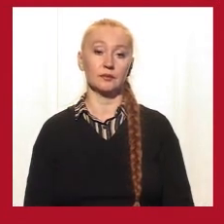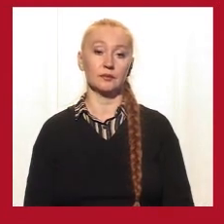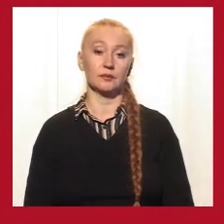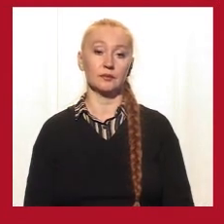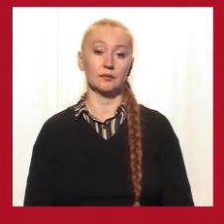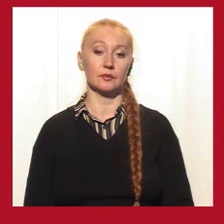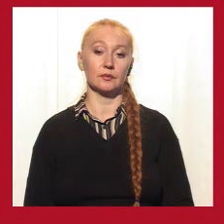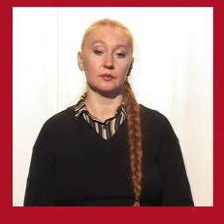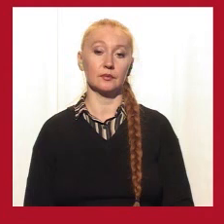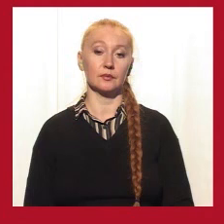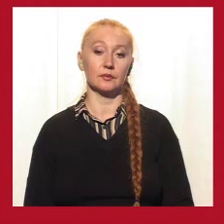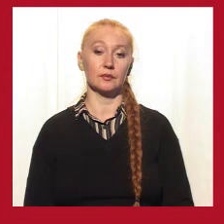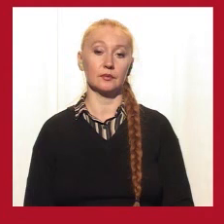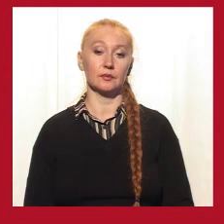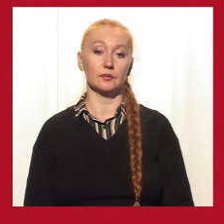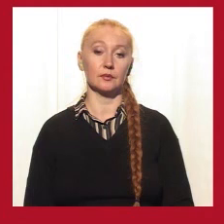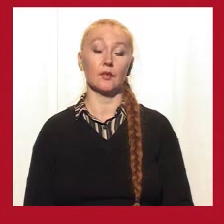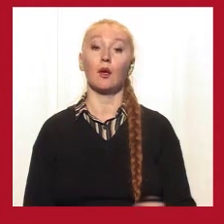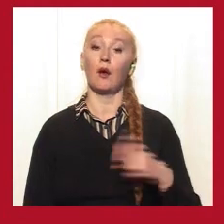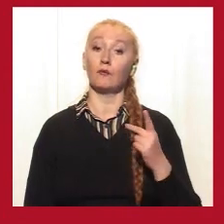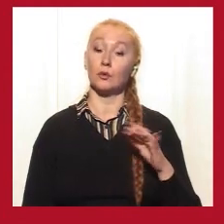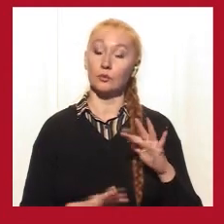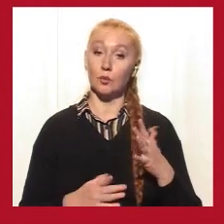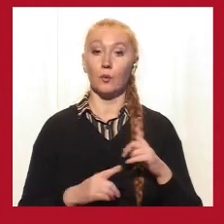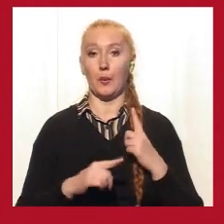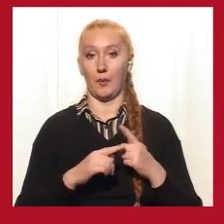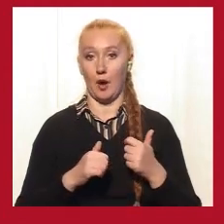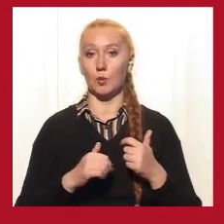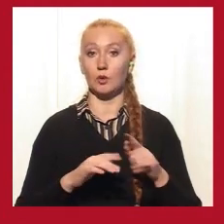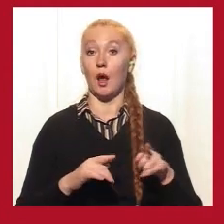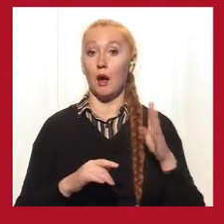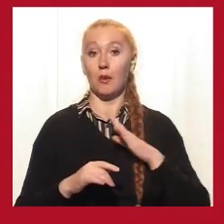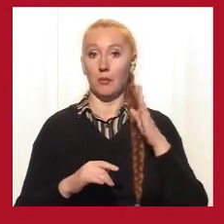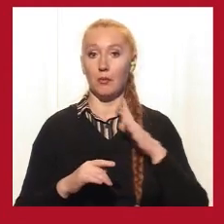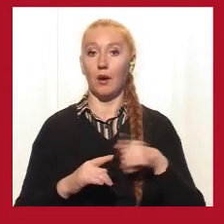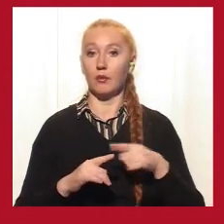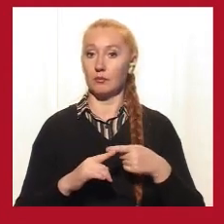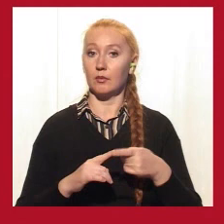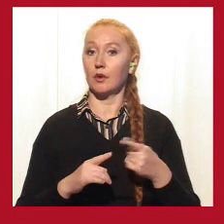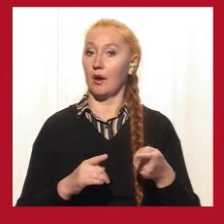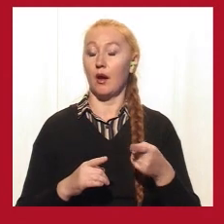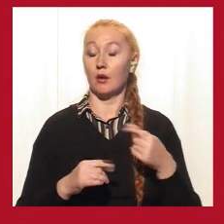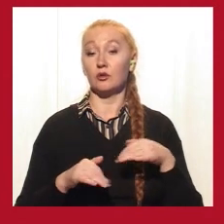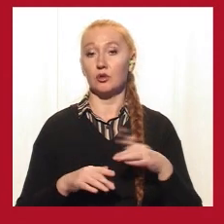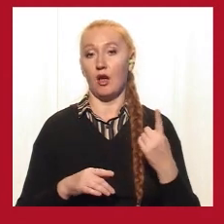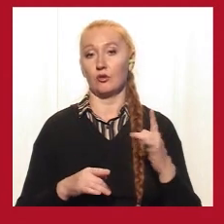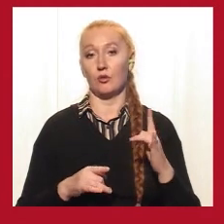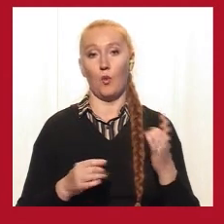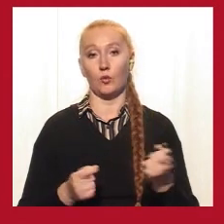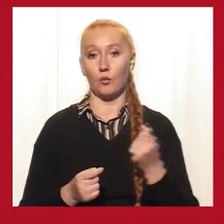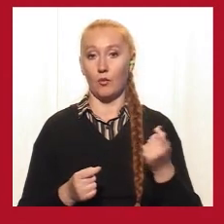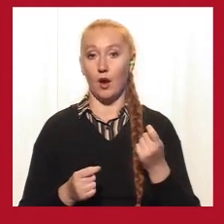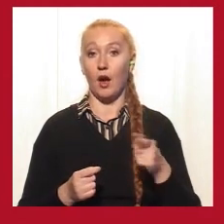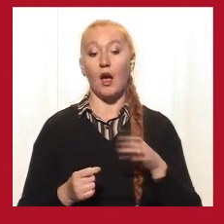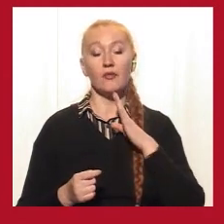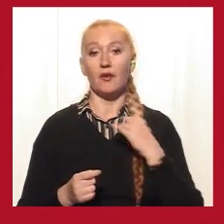завершилась доволі позитивно. Родители, дівочки, вирішили, що одного дитя і мало, а